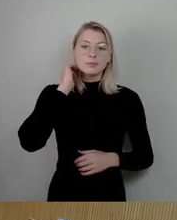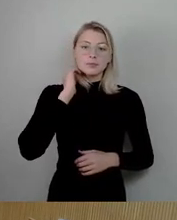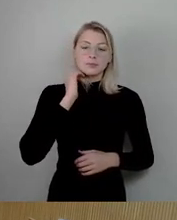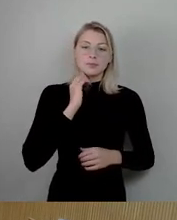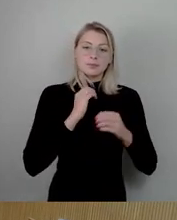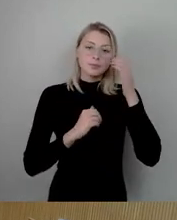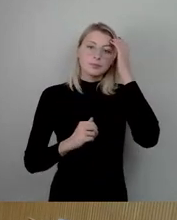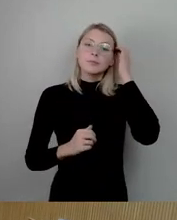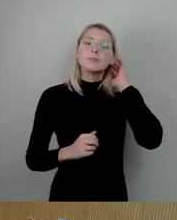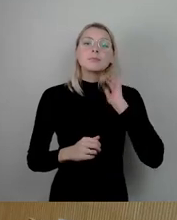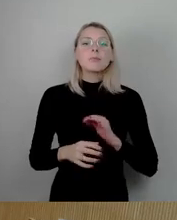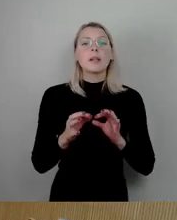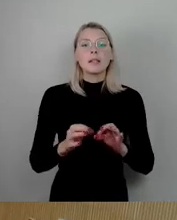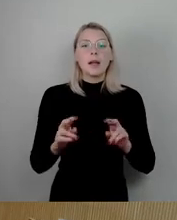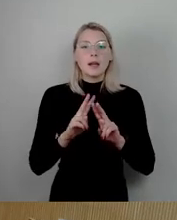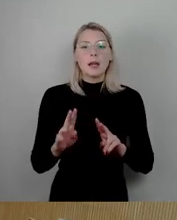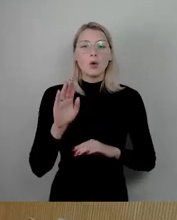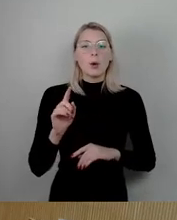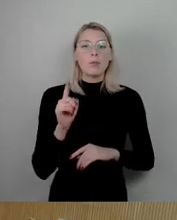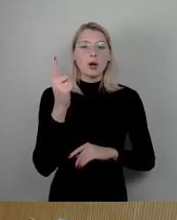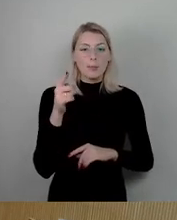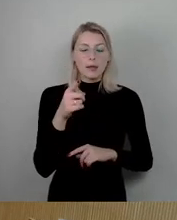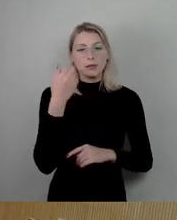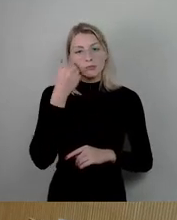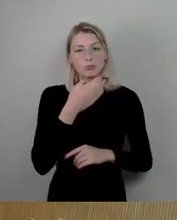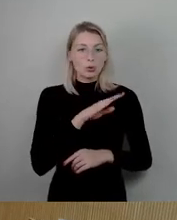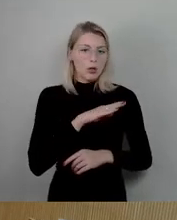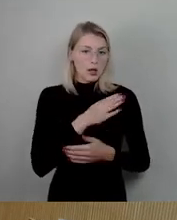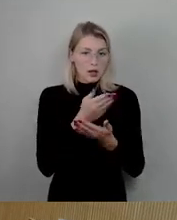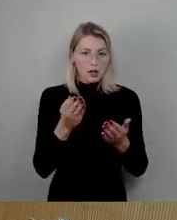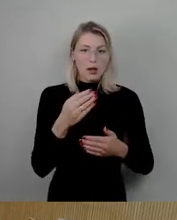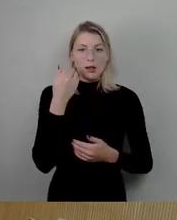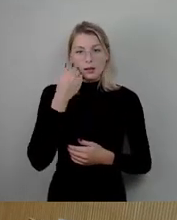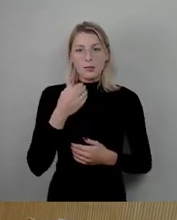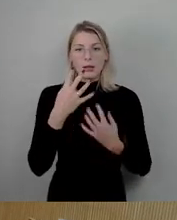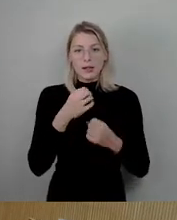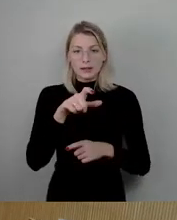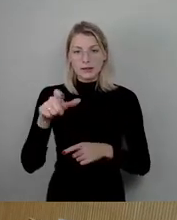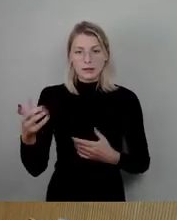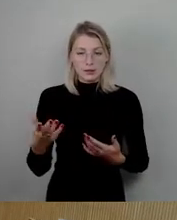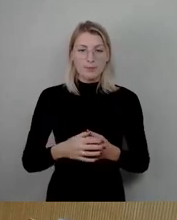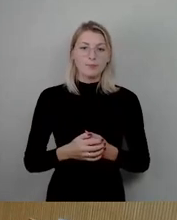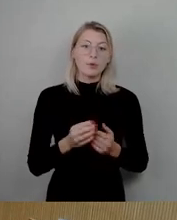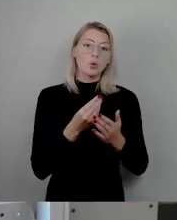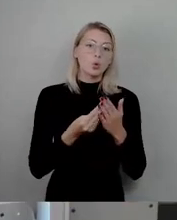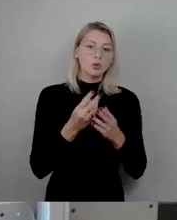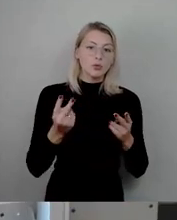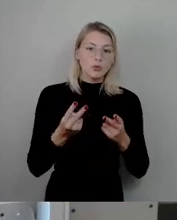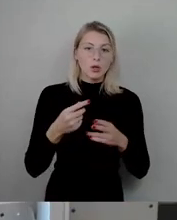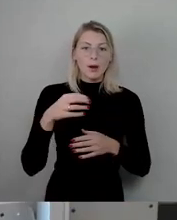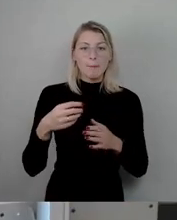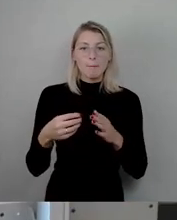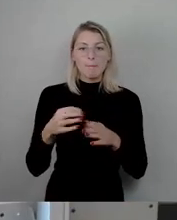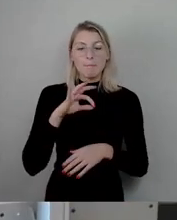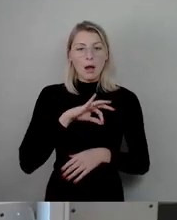Ja, sehr geehrter Herr Oberbürgermeister, liebe Kolleginnen und Kollegen, liebe Gäste. Zum Kunst und Förderpreis als Preis